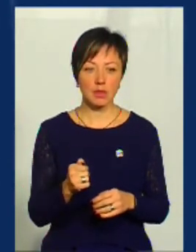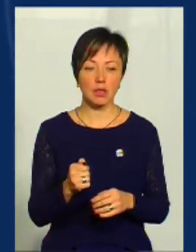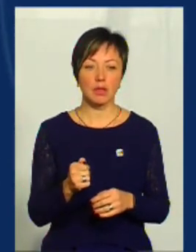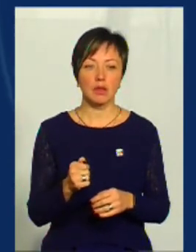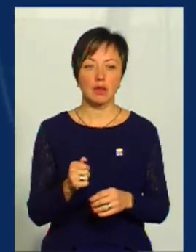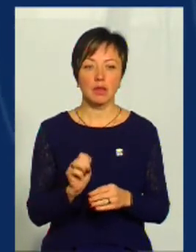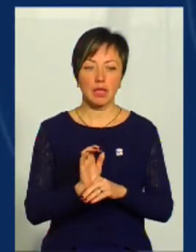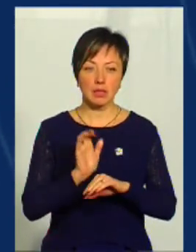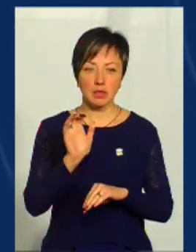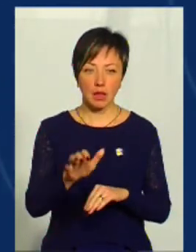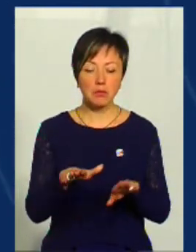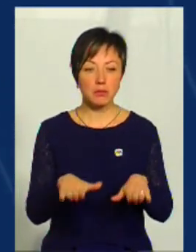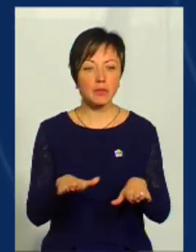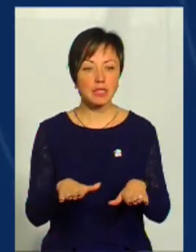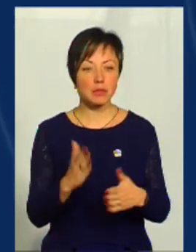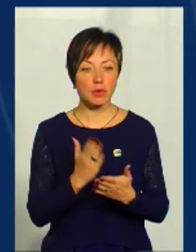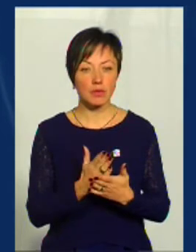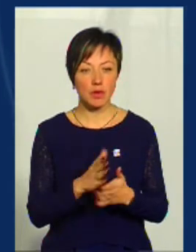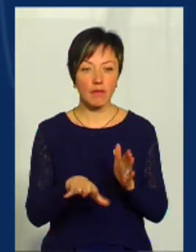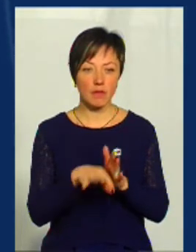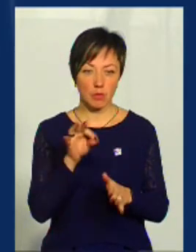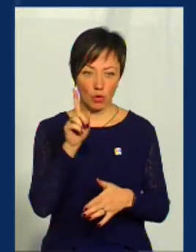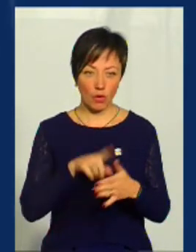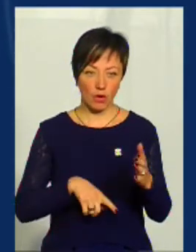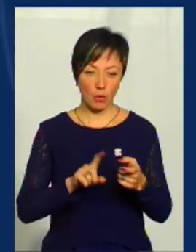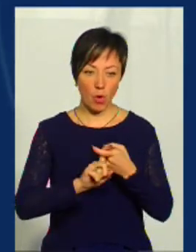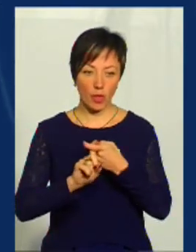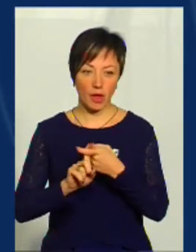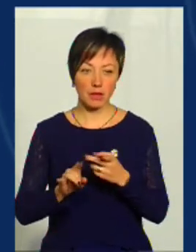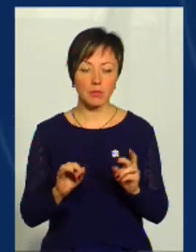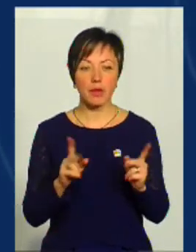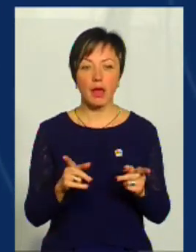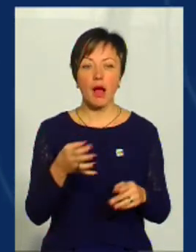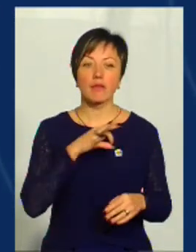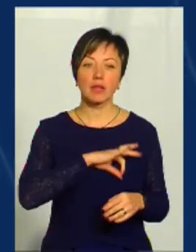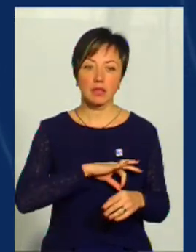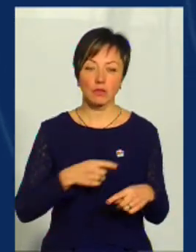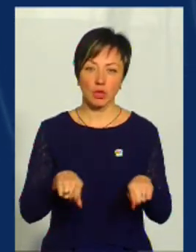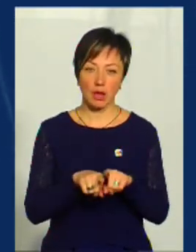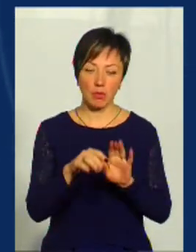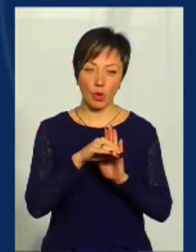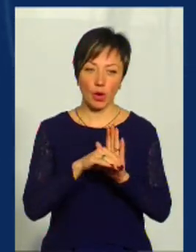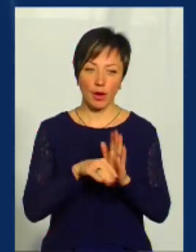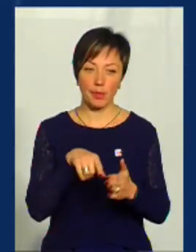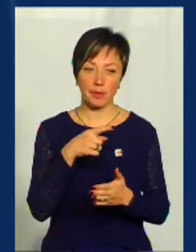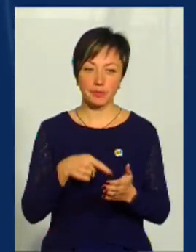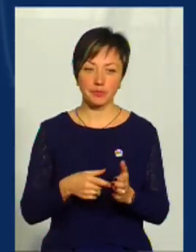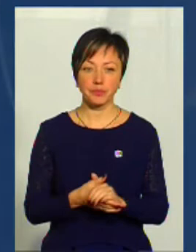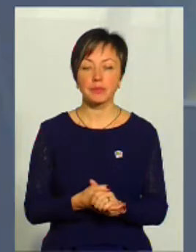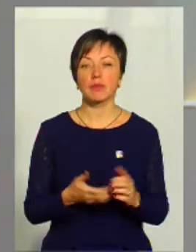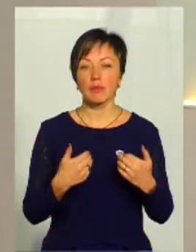натиском на смартфоні отсилає геолокацію вибраним довіреним контактам. Наскільки ефективні такі програми, Альона?